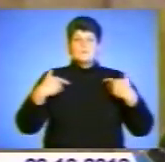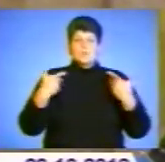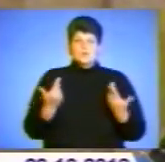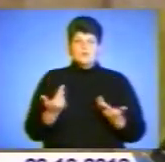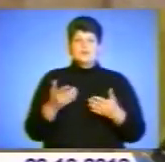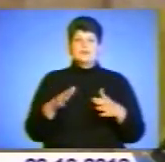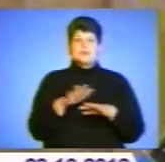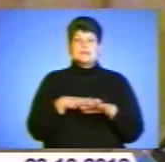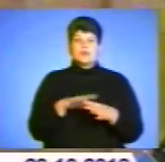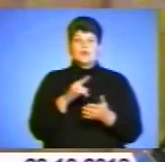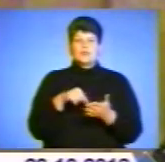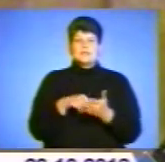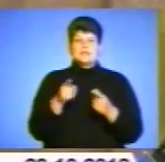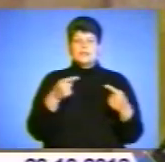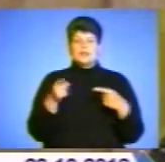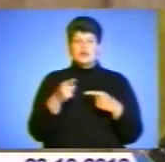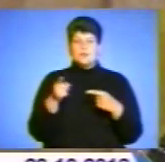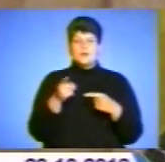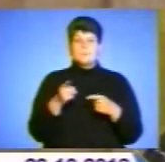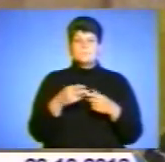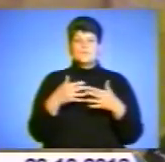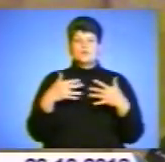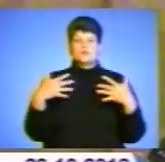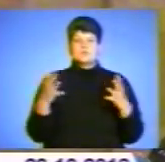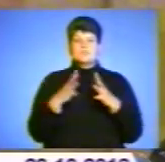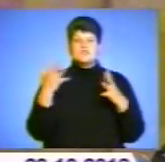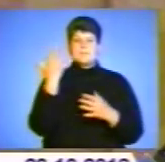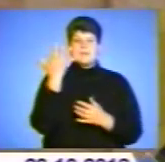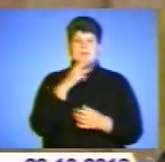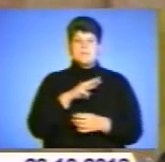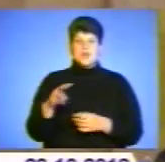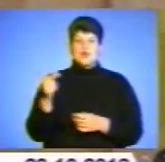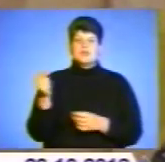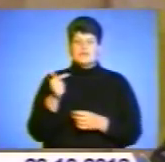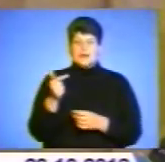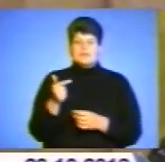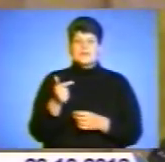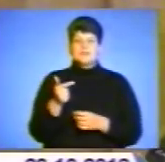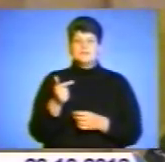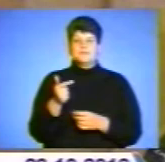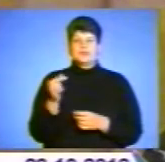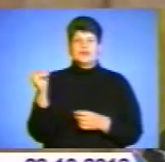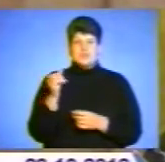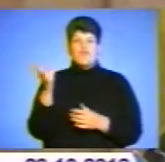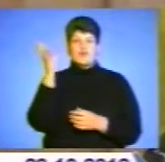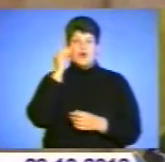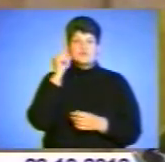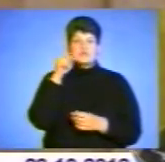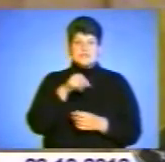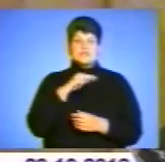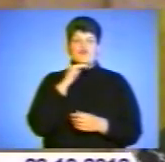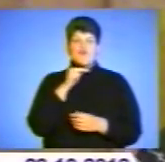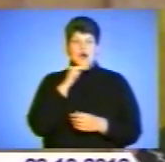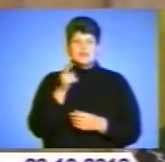міста Тернополя продукцію на суму понад 5 мільйонів гривень. І я думаю, що враховуючи ті зауваження, які